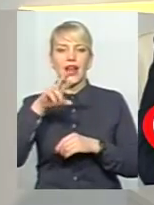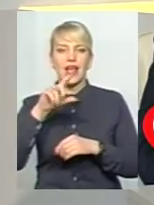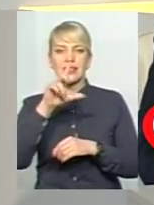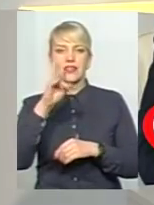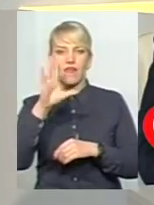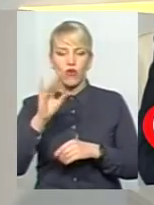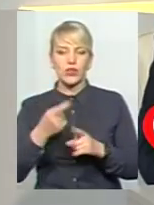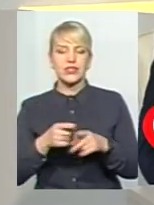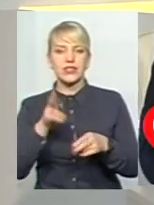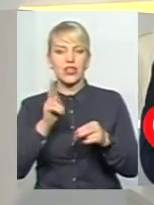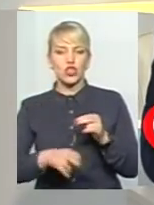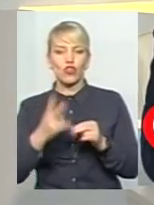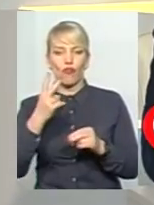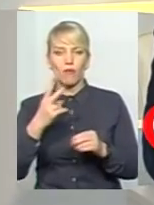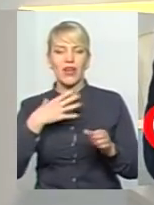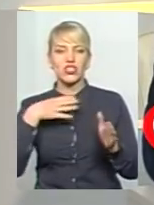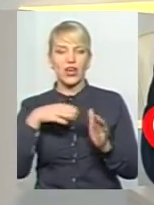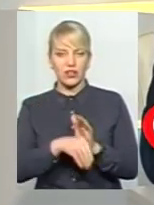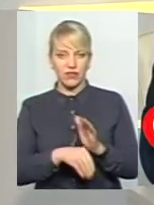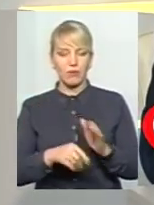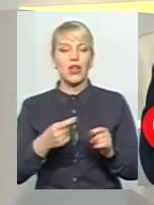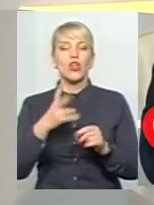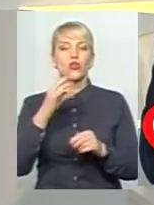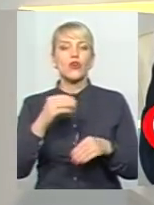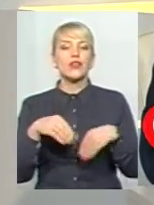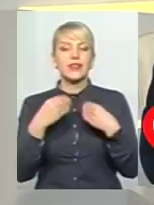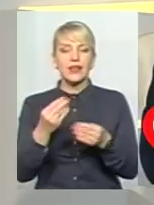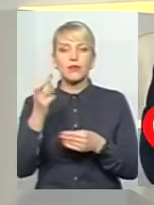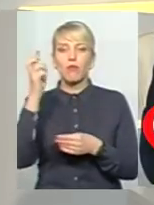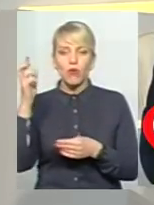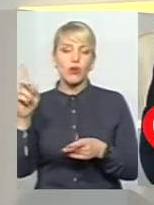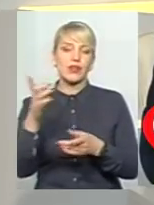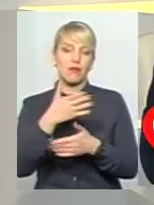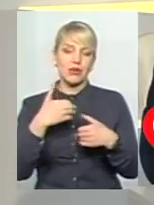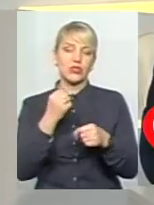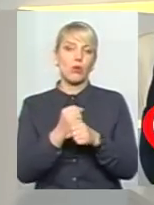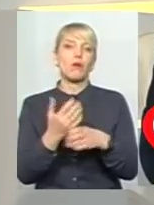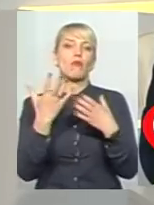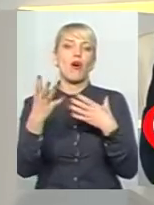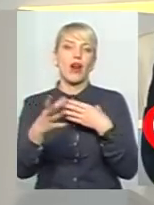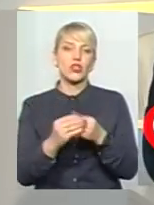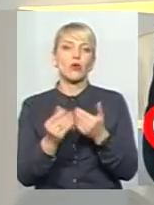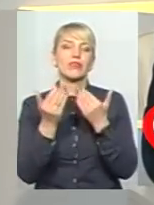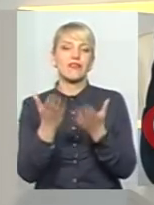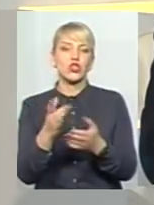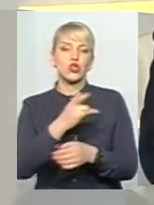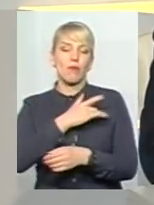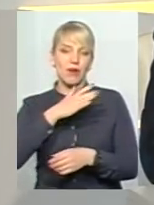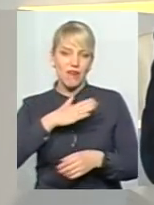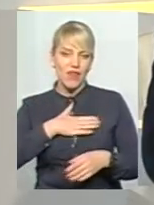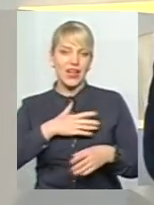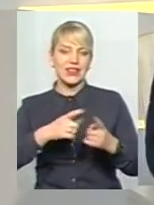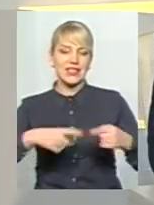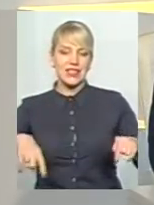жертвами, наприклад, який жаль. Але, дасть Бог, ми доживемо і зробимо разом з вами так, що і в приватний сектор буде нормальне